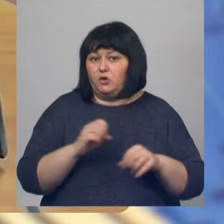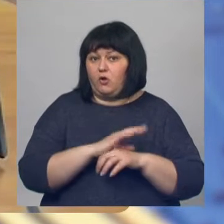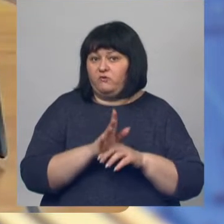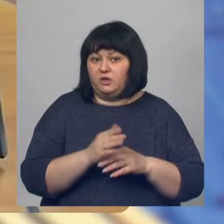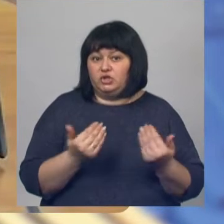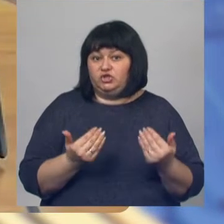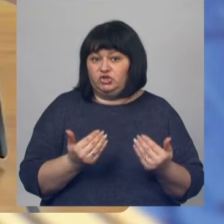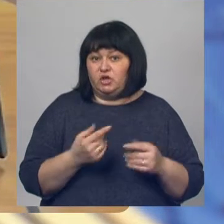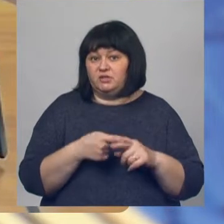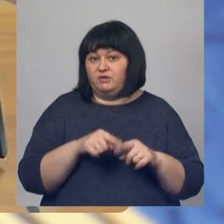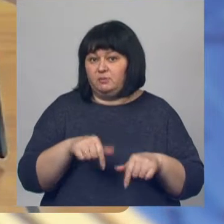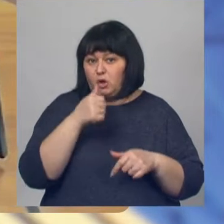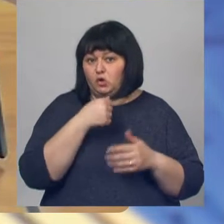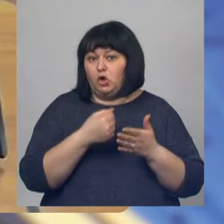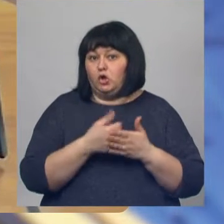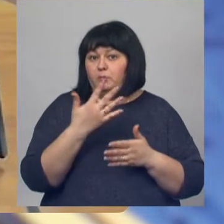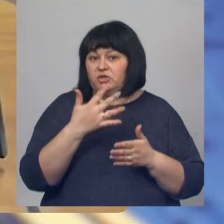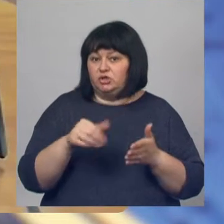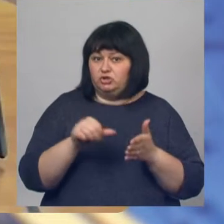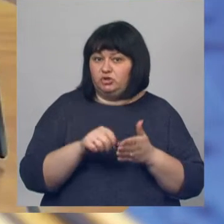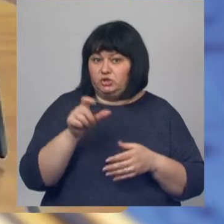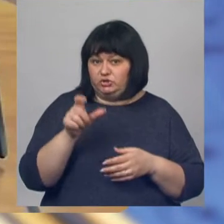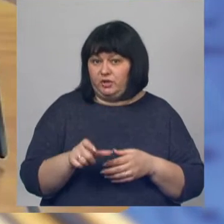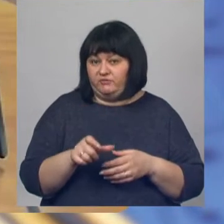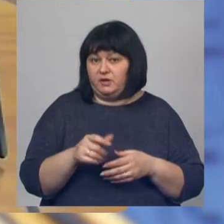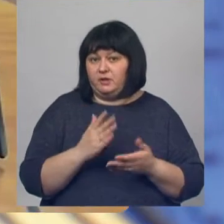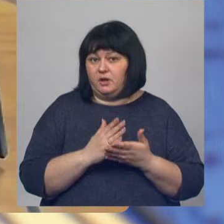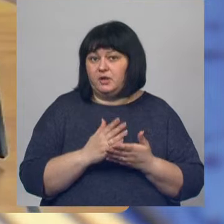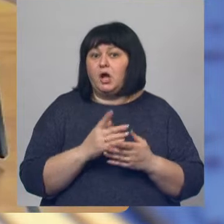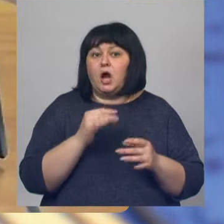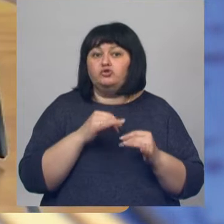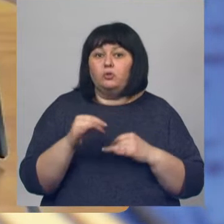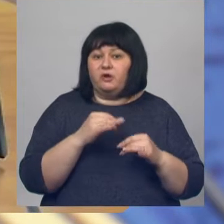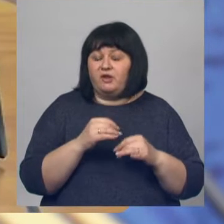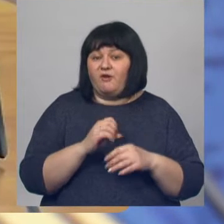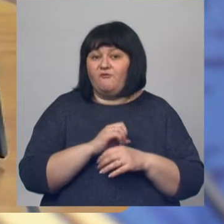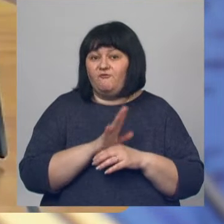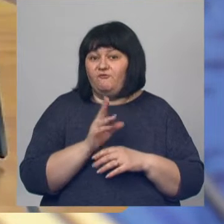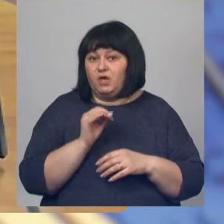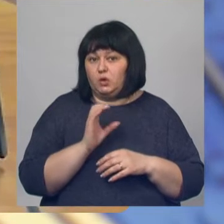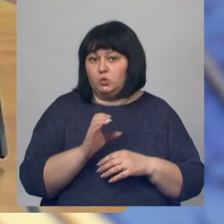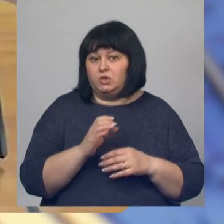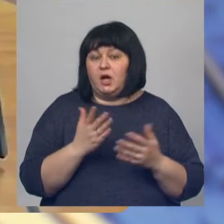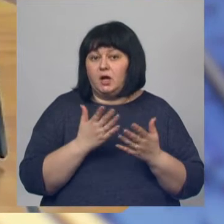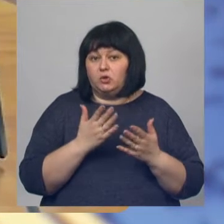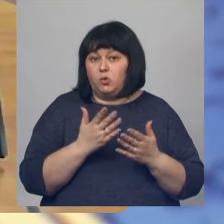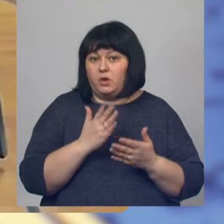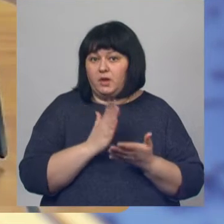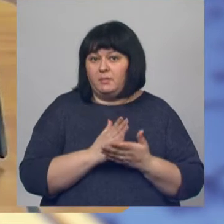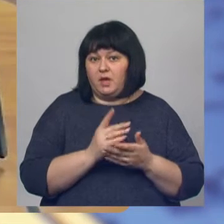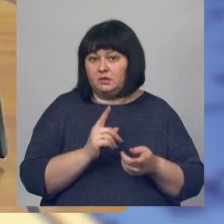56 одновременно человек находилось. Судки, о чем это говорит? Что вирус, который в настоящее время в популяции